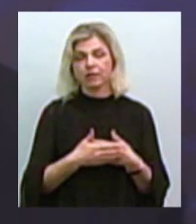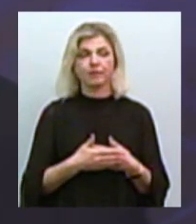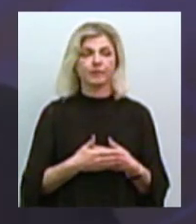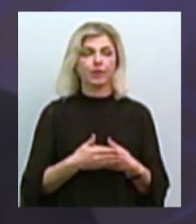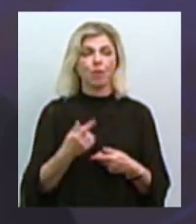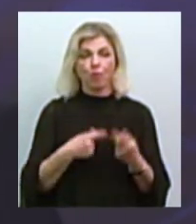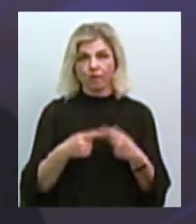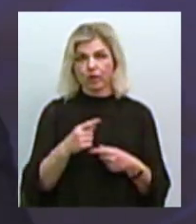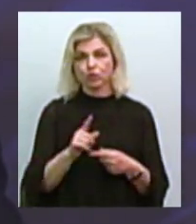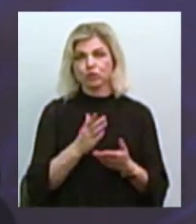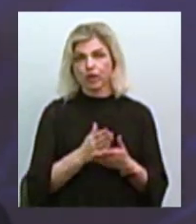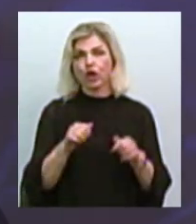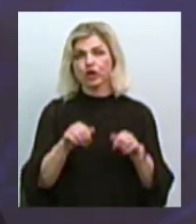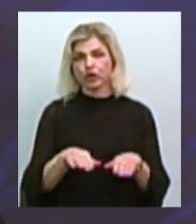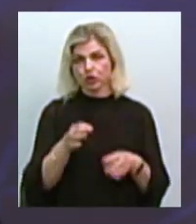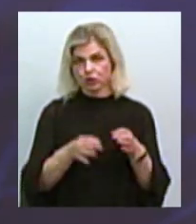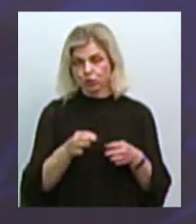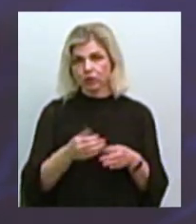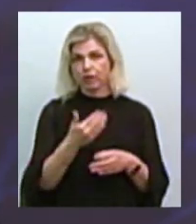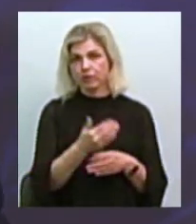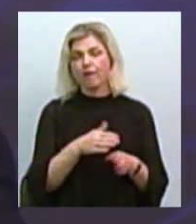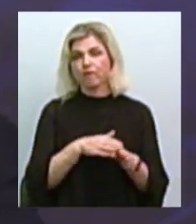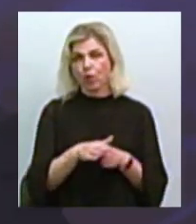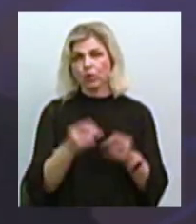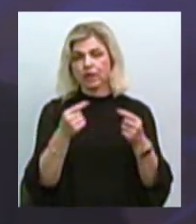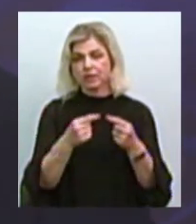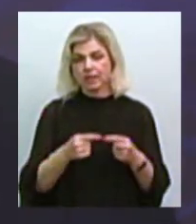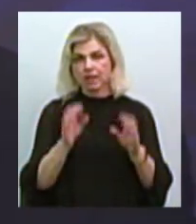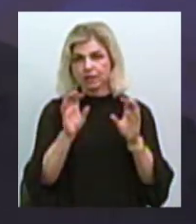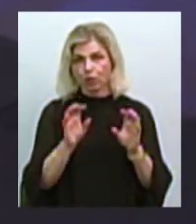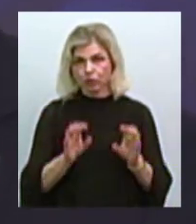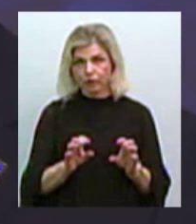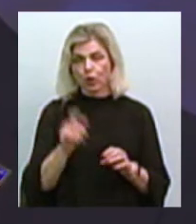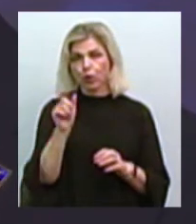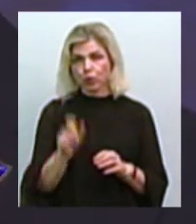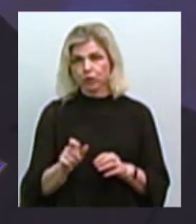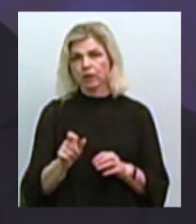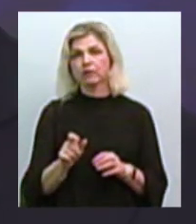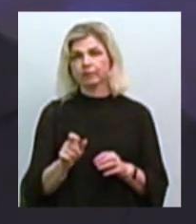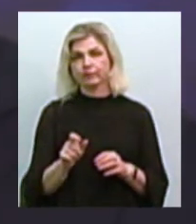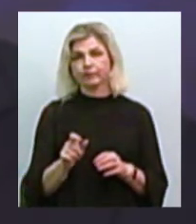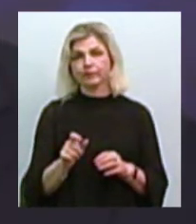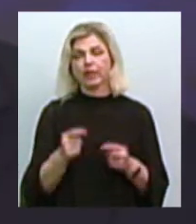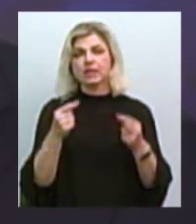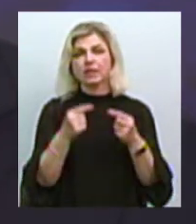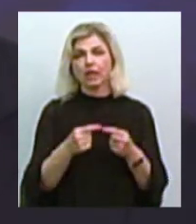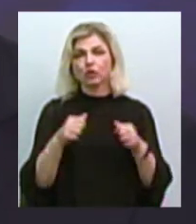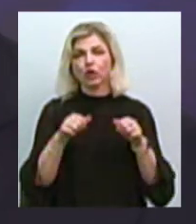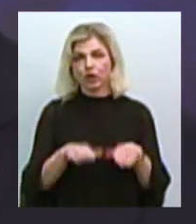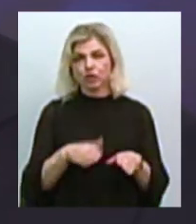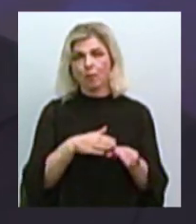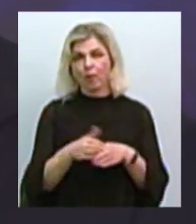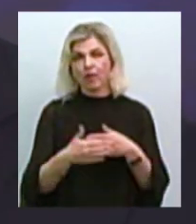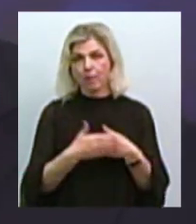до того, що є рішення суду, на сьогодні воно виконано згідно з діючим законодавством. Людина понесла, згідно рішення суду, повній мірі